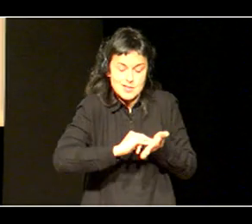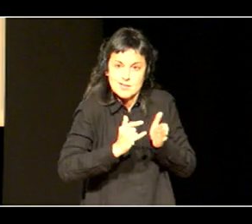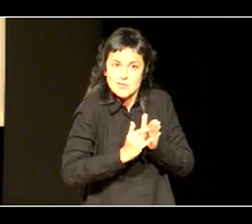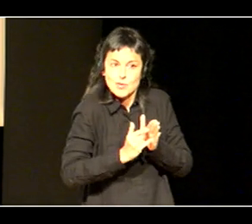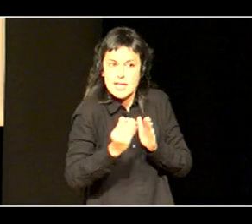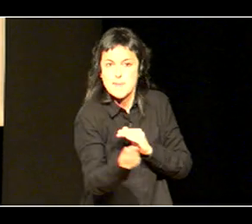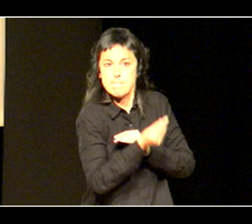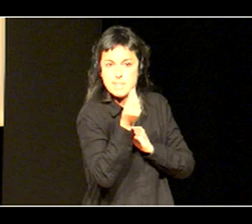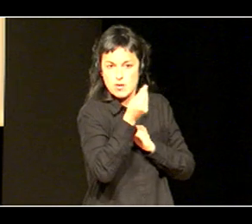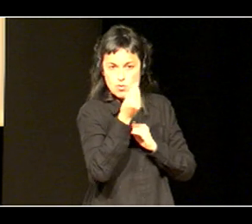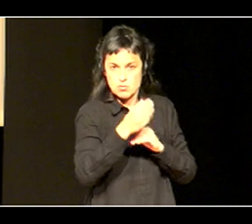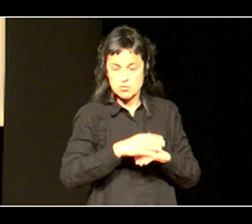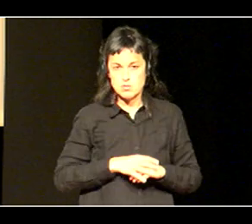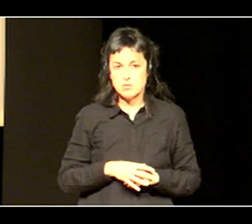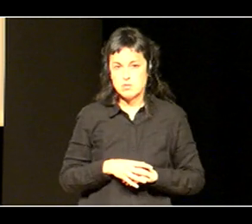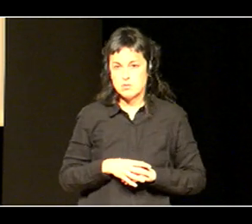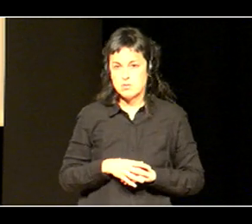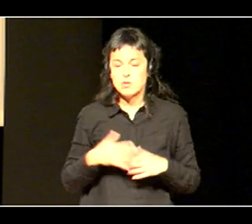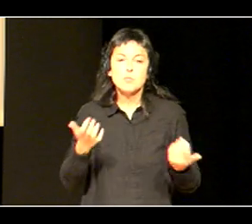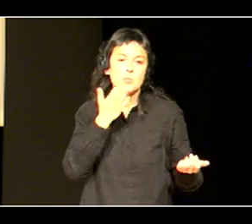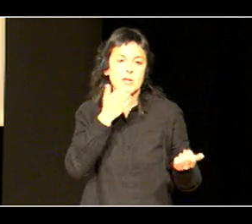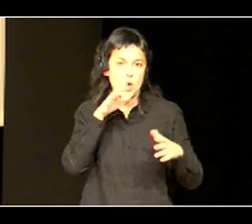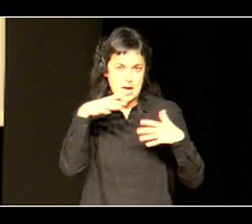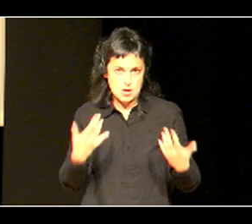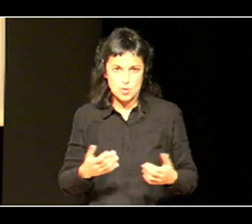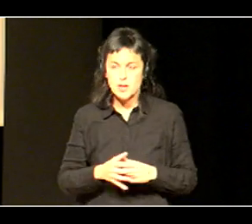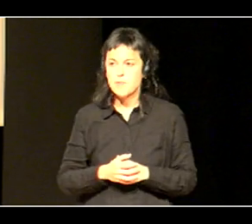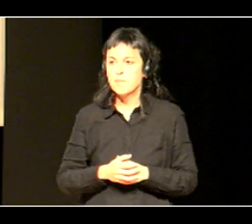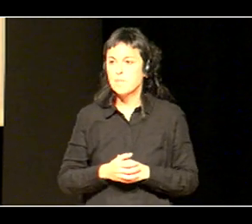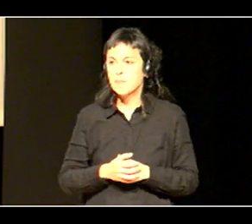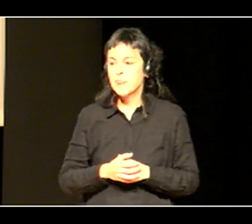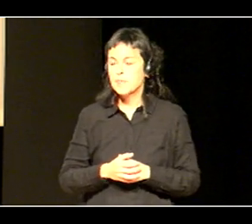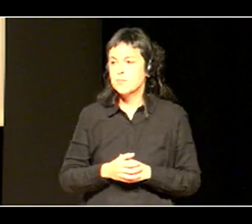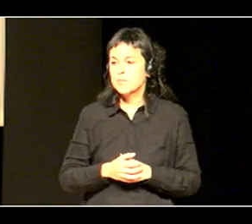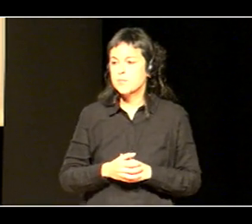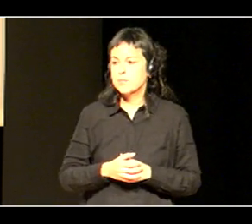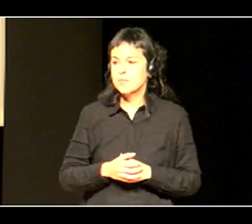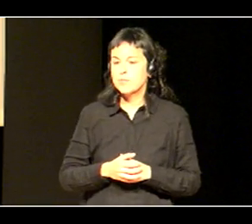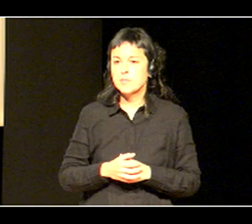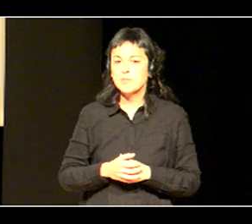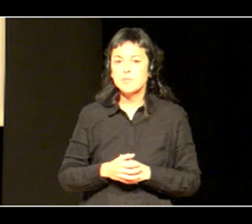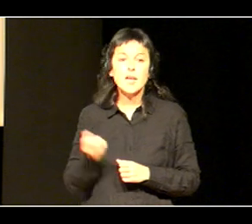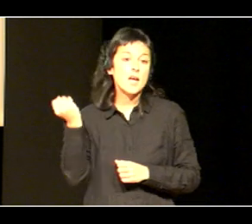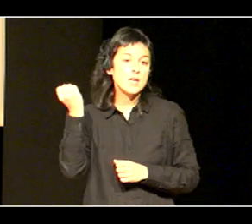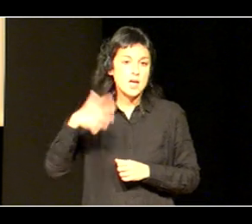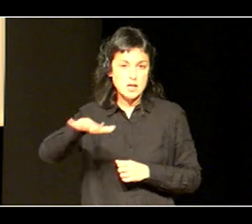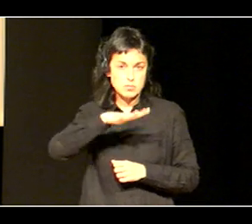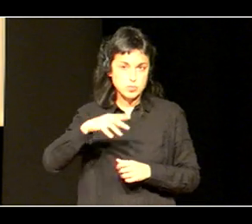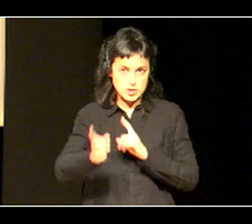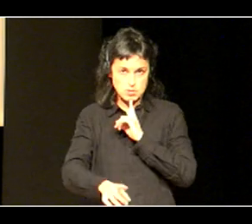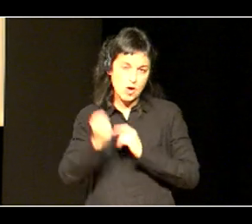gaur egun, gaur adibide bat, jarriko dizuet, aleginak egiten ari gara, zorrotza hauzoan, bilboko hauzo honetan,